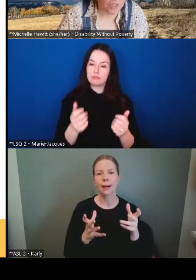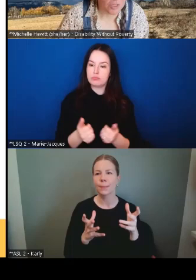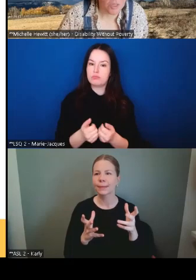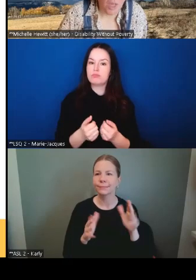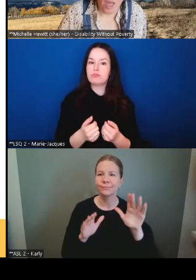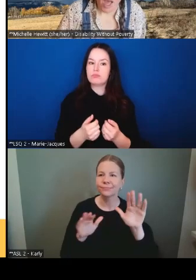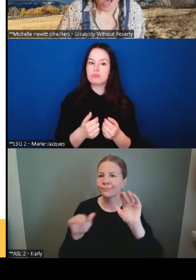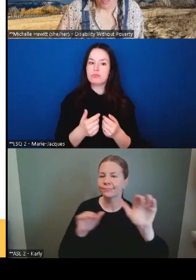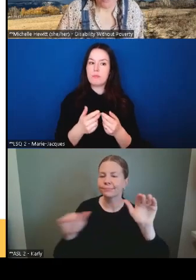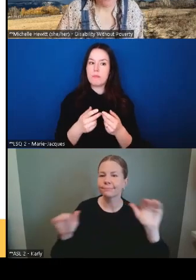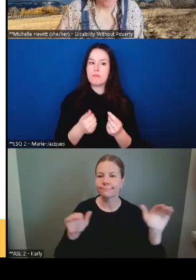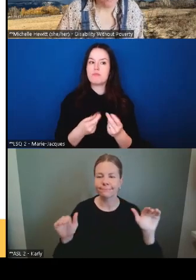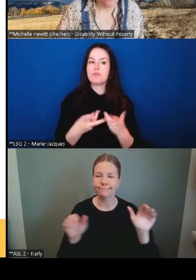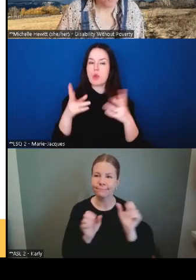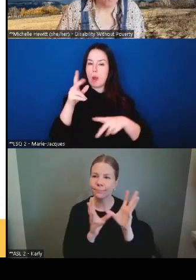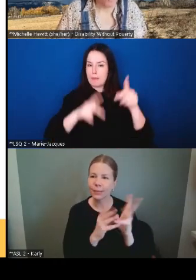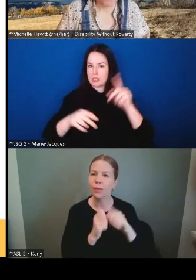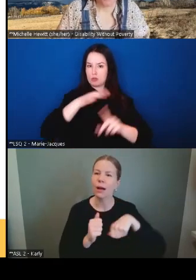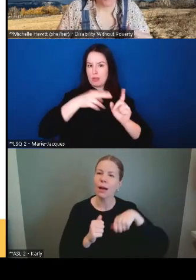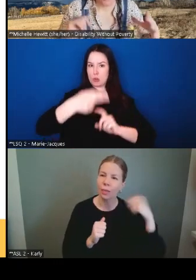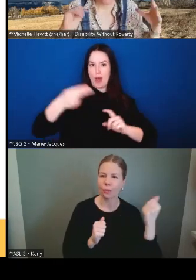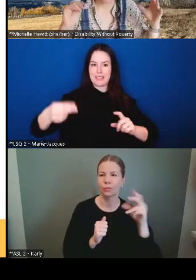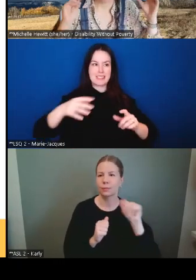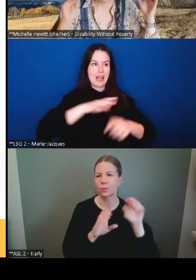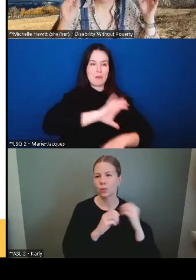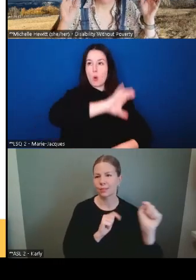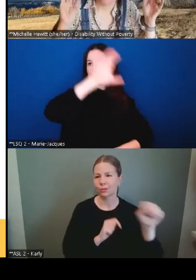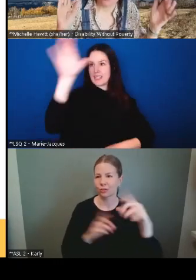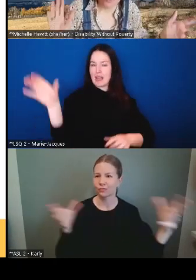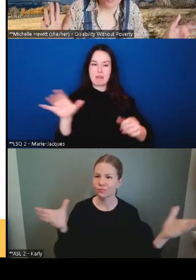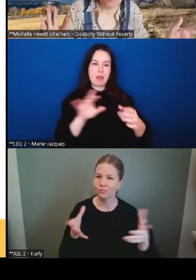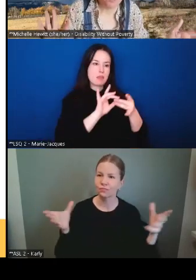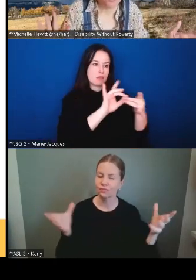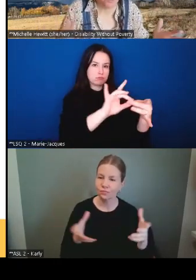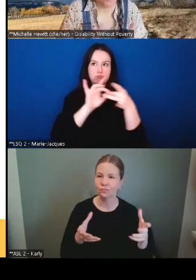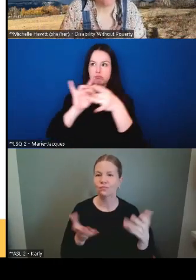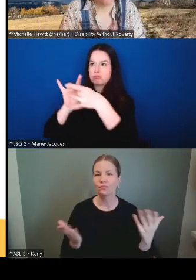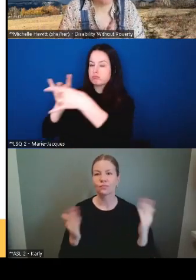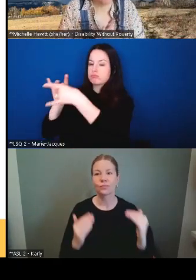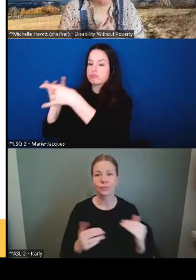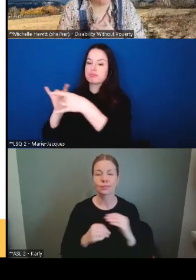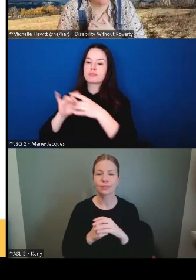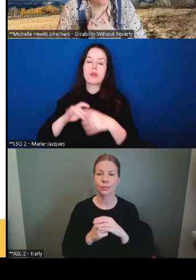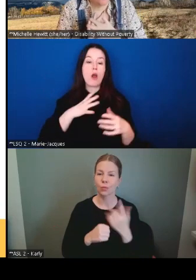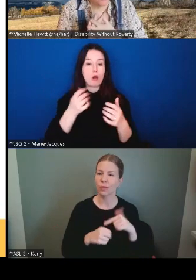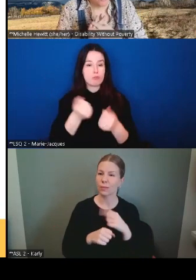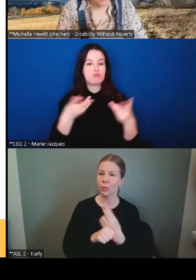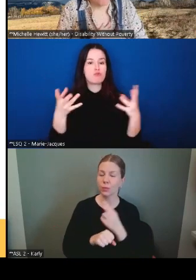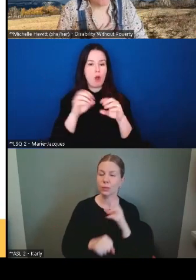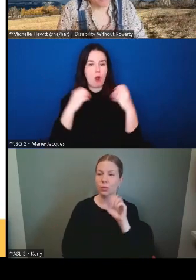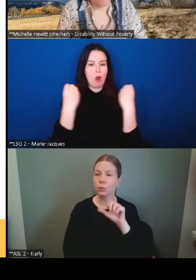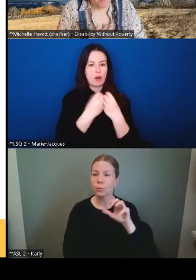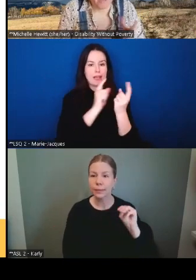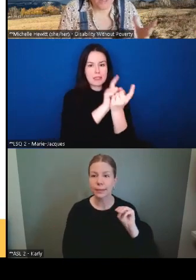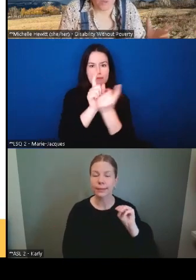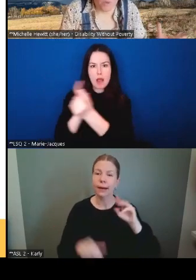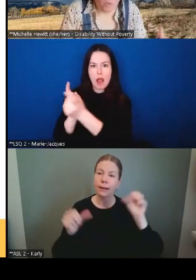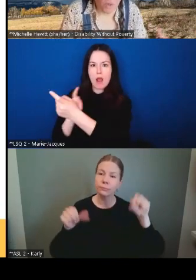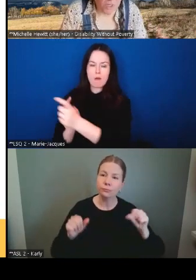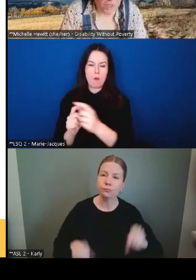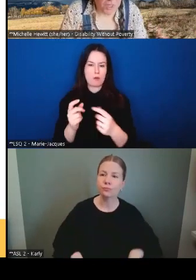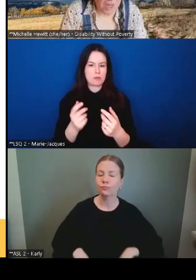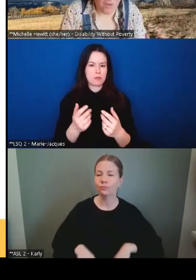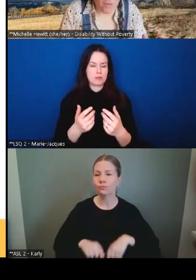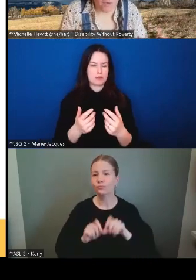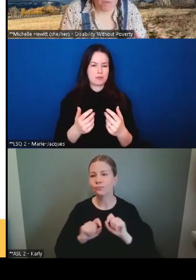situation de handicap. Nous avons rencontré d'autres organismes pour personnes vivant en situation de handicap. J'espère que vous avez vu des